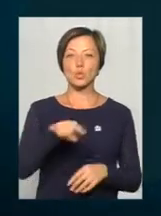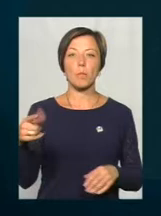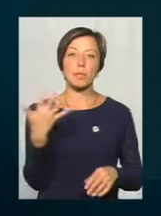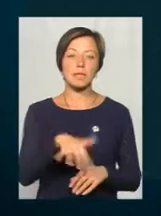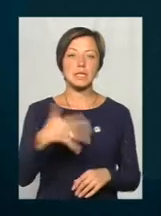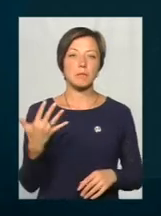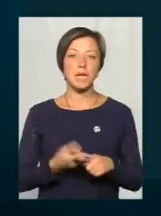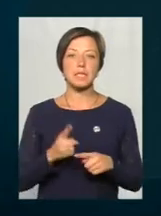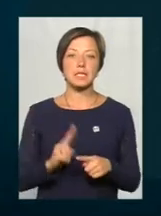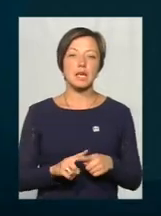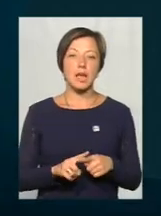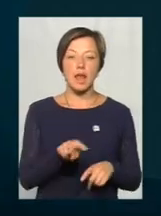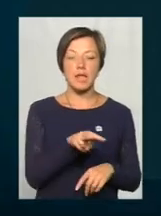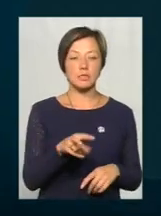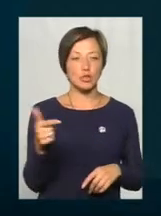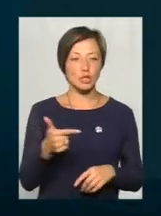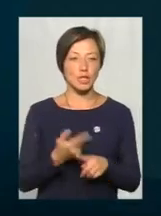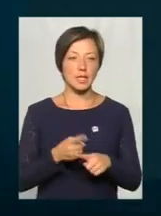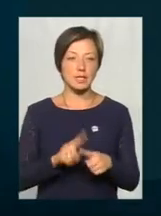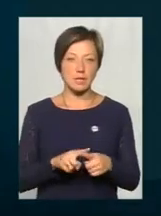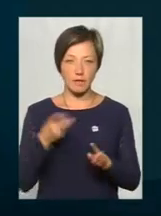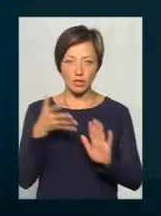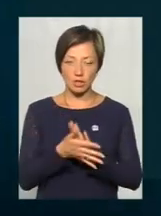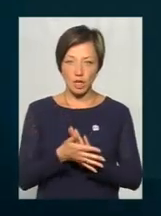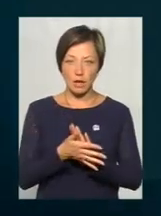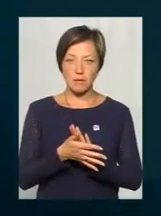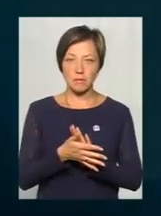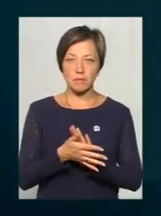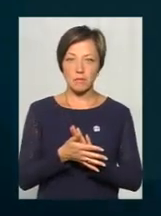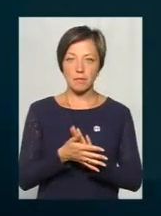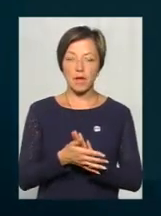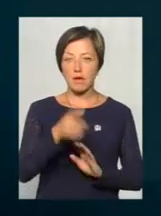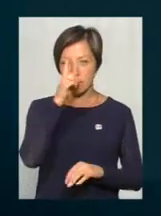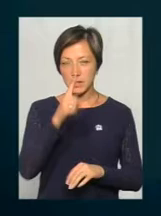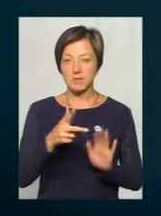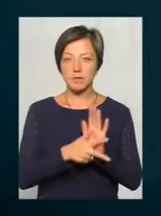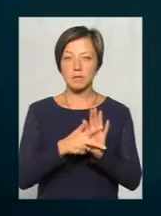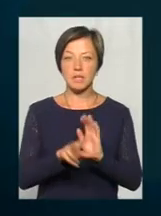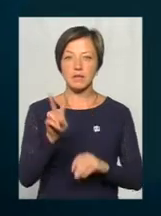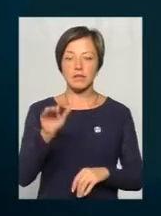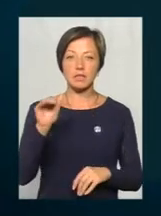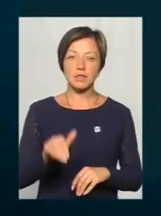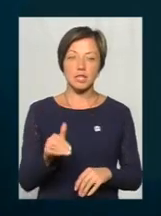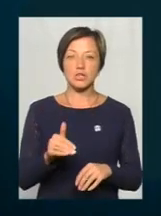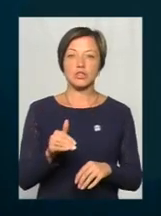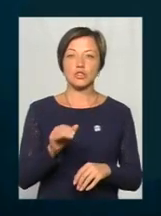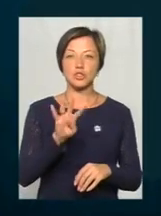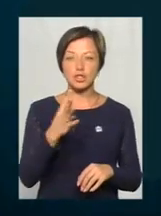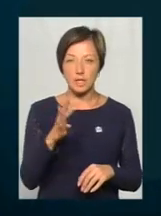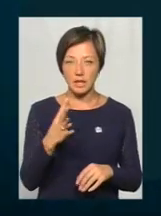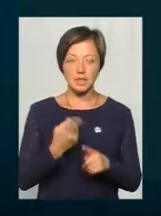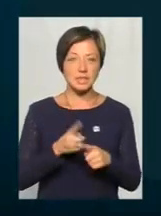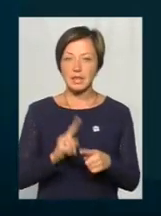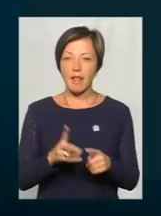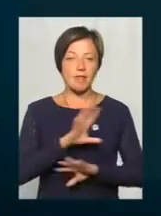55, це влізного реча. Ми на це витрачаємо кожен місяць понад 82 тисячі гривень. Тобто 4 гривні, це